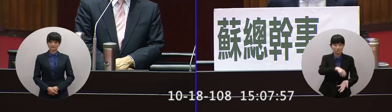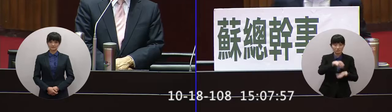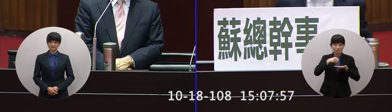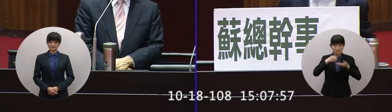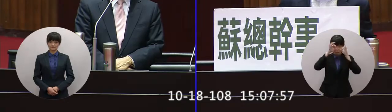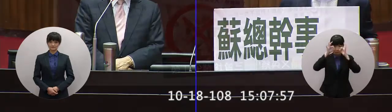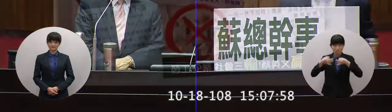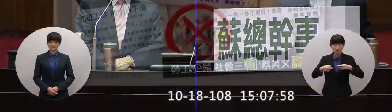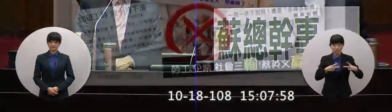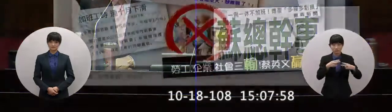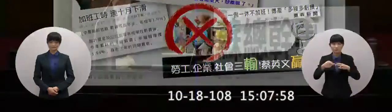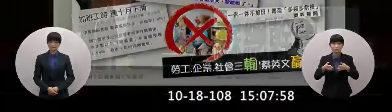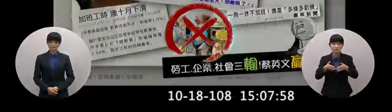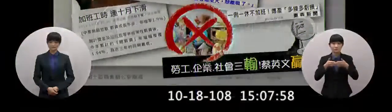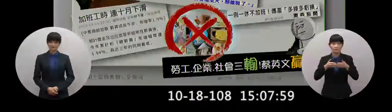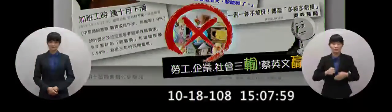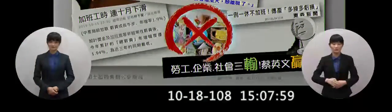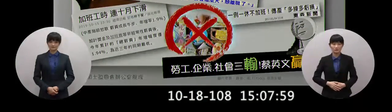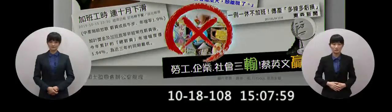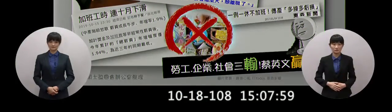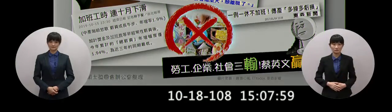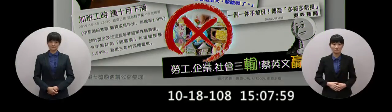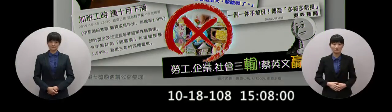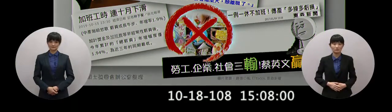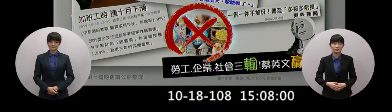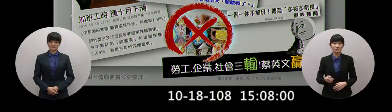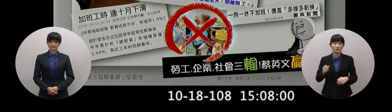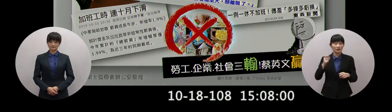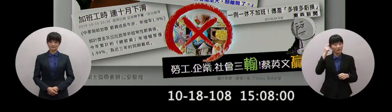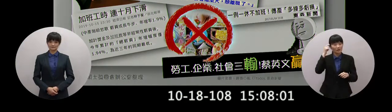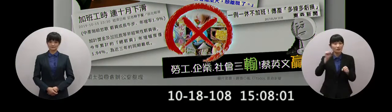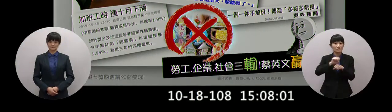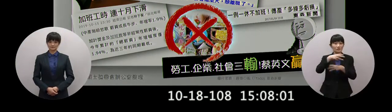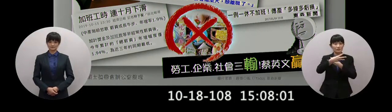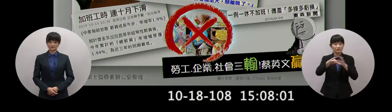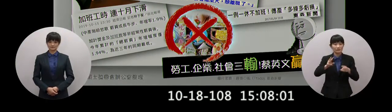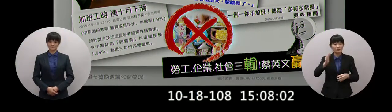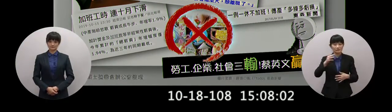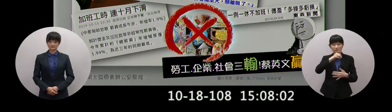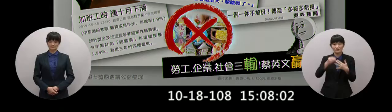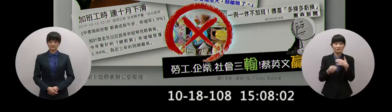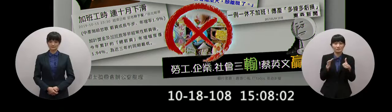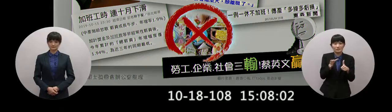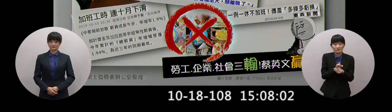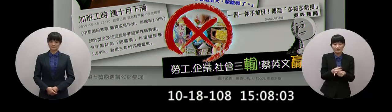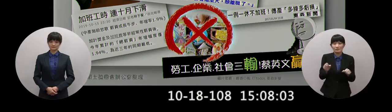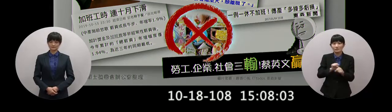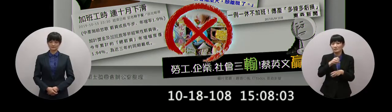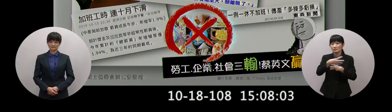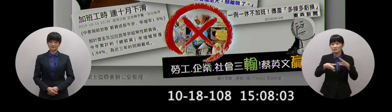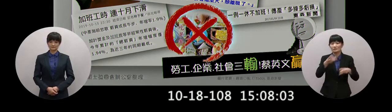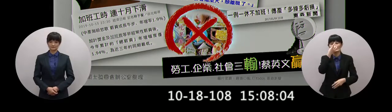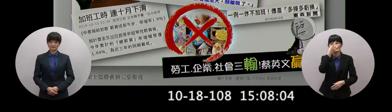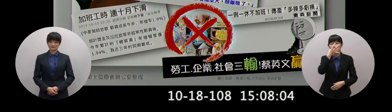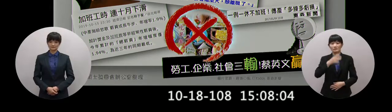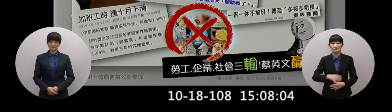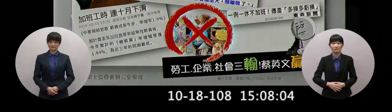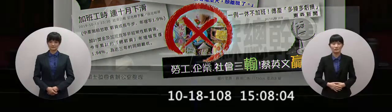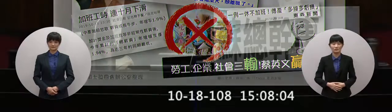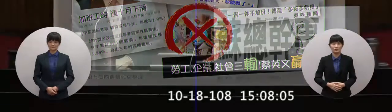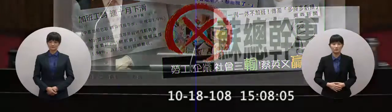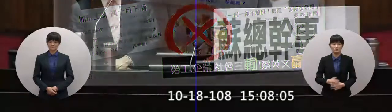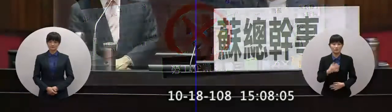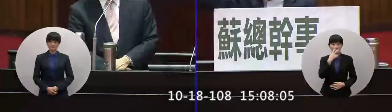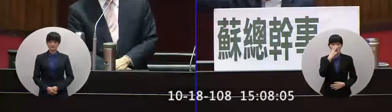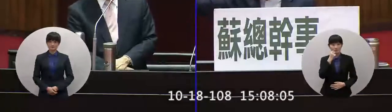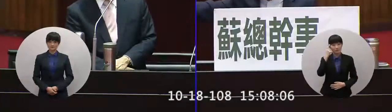六港想要加我們沒辦法加我家裡我在那天早上二百天早